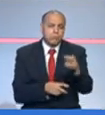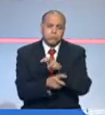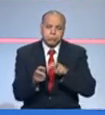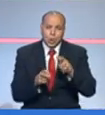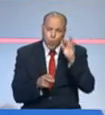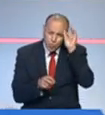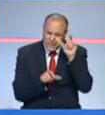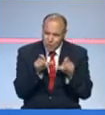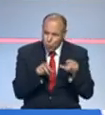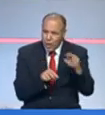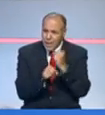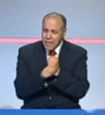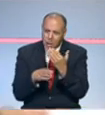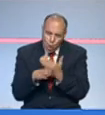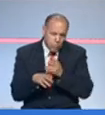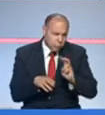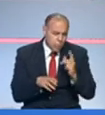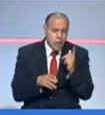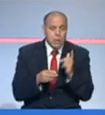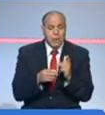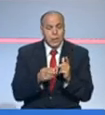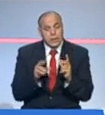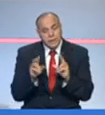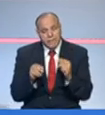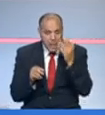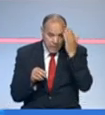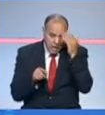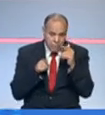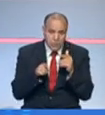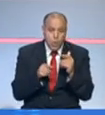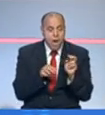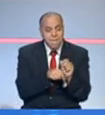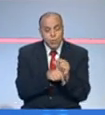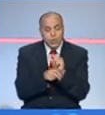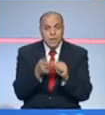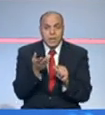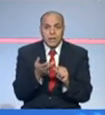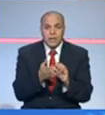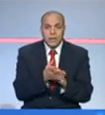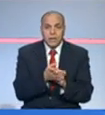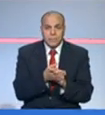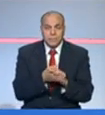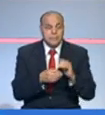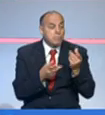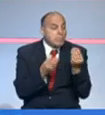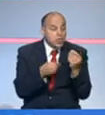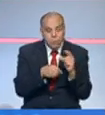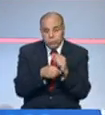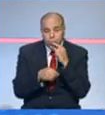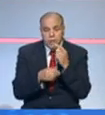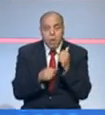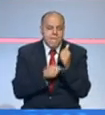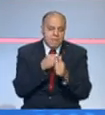ومن وبين المكتب وبين الدار وكيف نعرف هذا الفيروس حال وحال برشا فيروسات هو